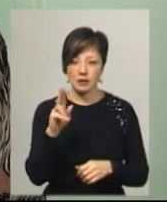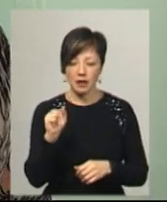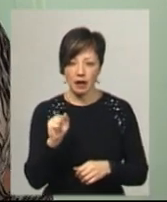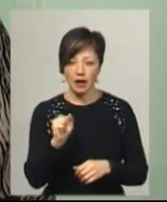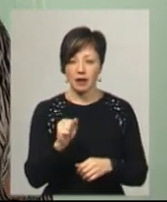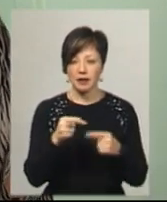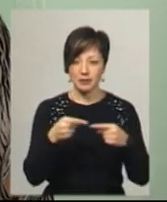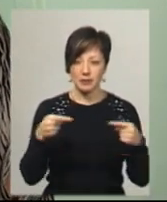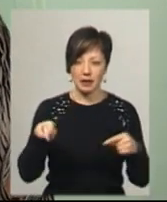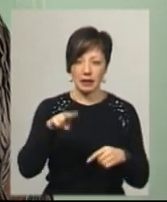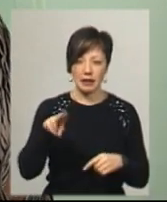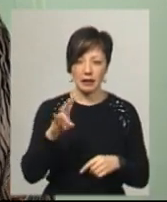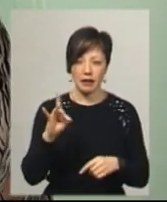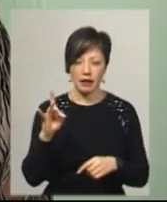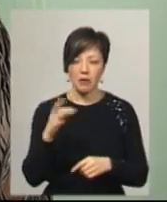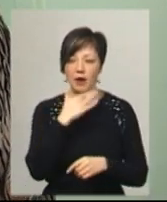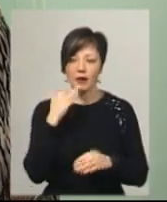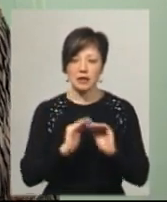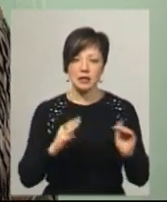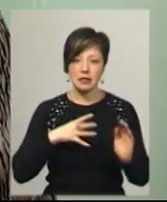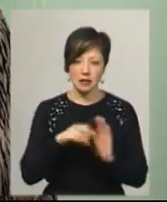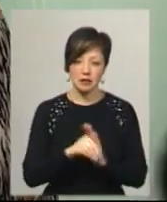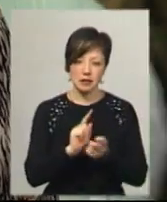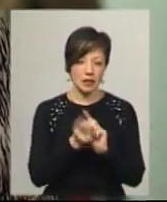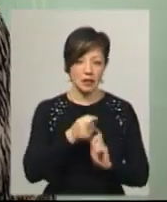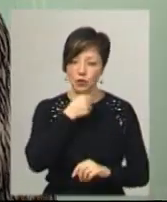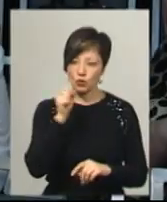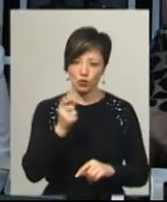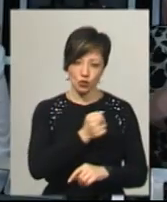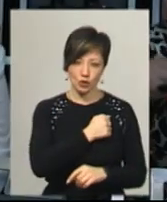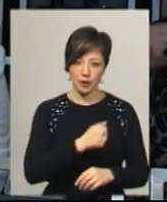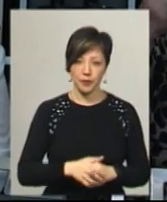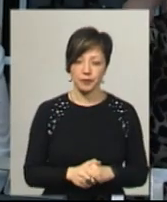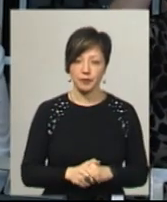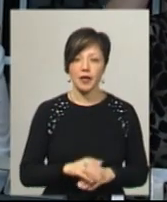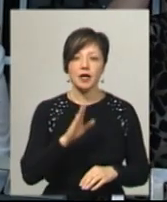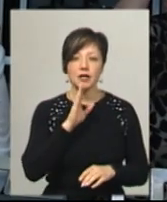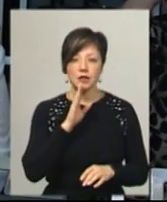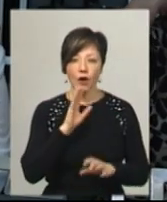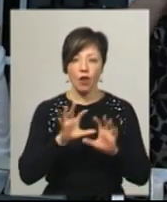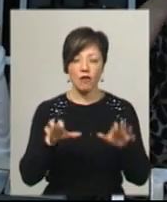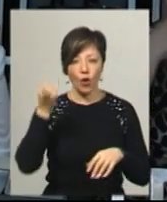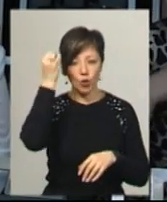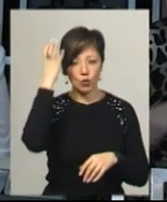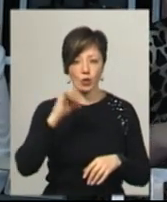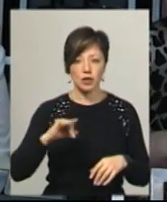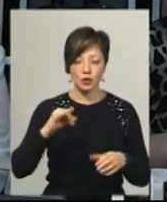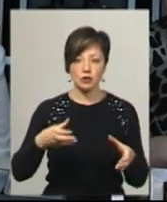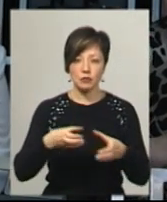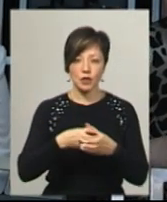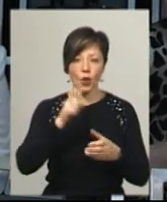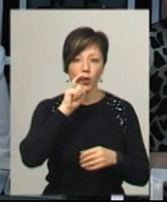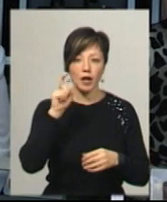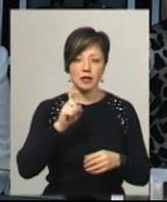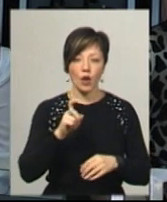ДНР. Діти там живуть, багато загинуло дітей. Вони стали такі дорослі. Дуже їх шкода. Ярослава Хартяні – голова культурно-історичної спілки